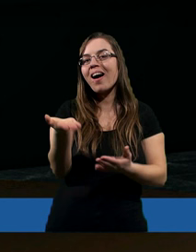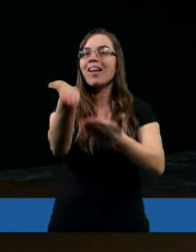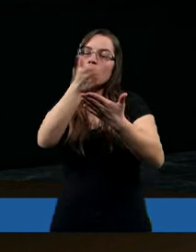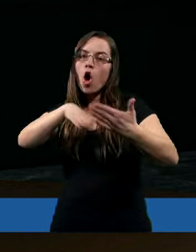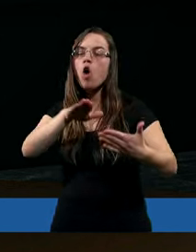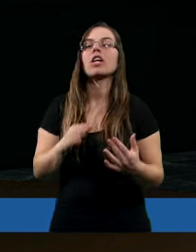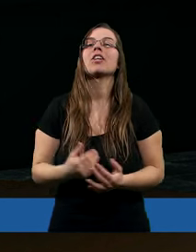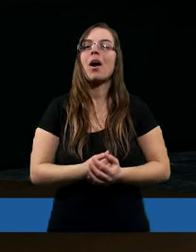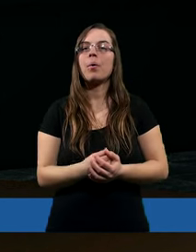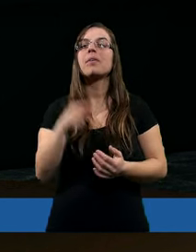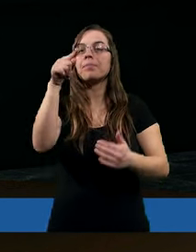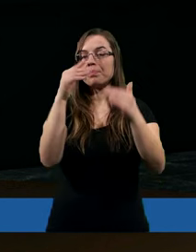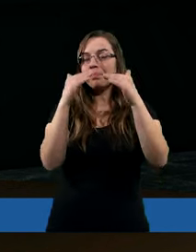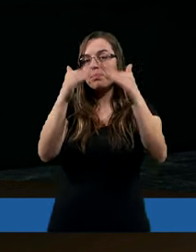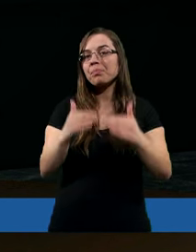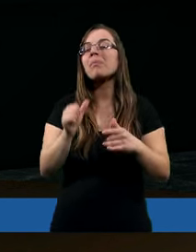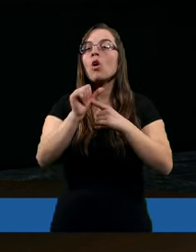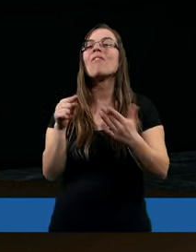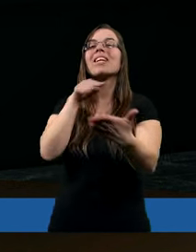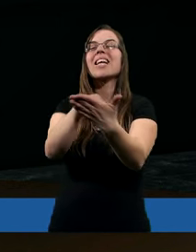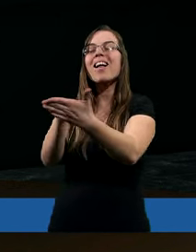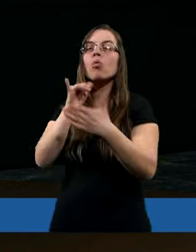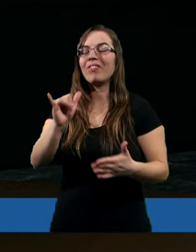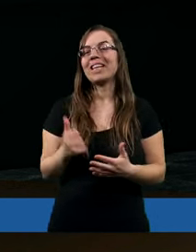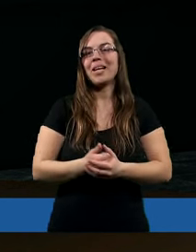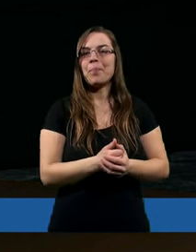rozdziale są takie wskazówki.